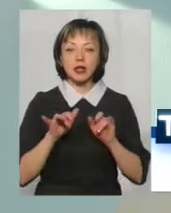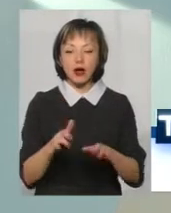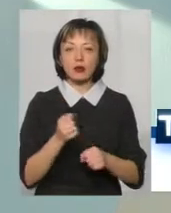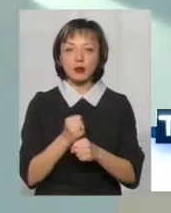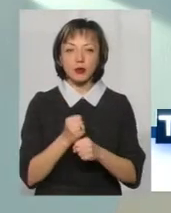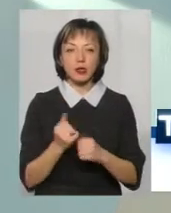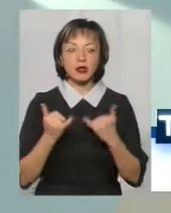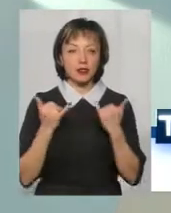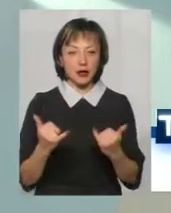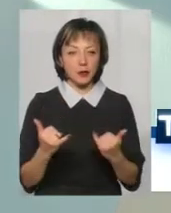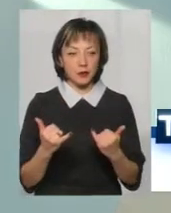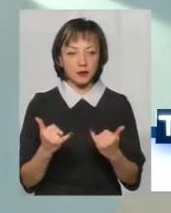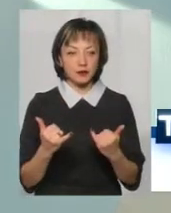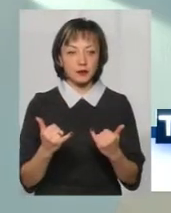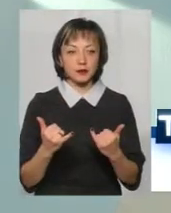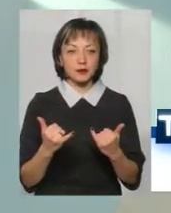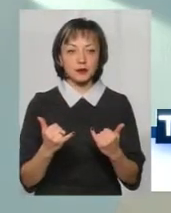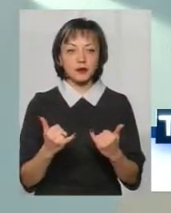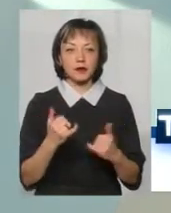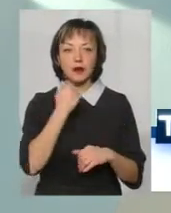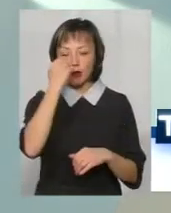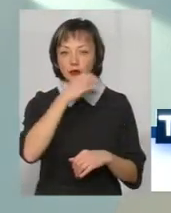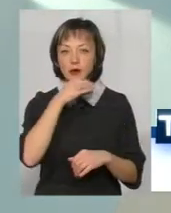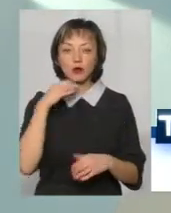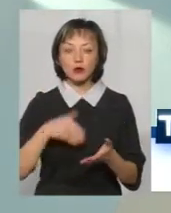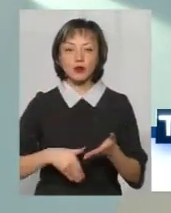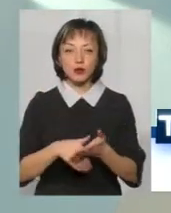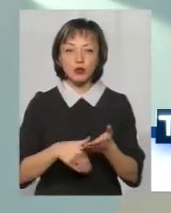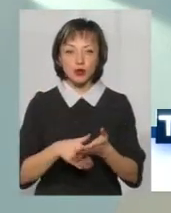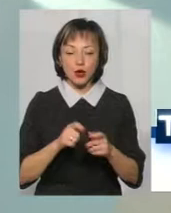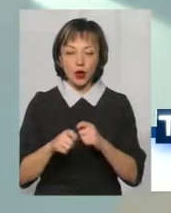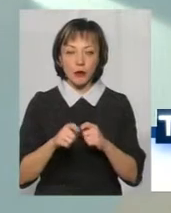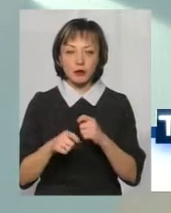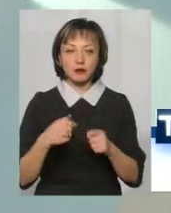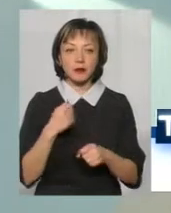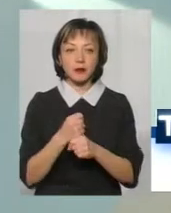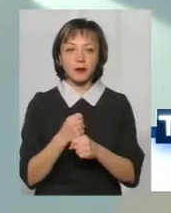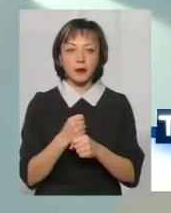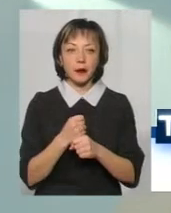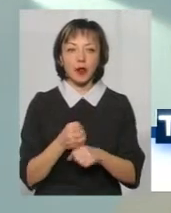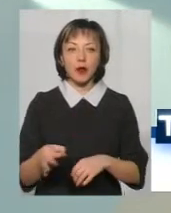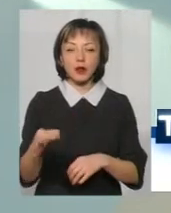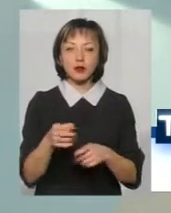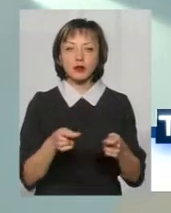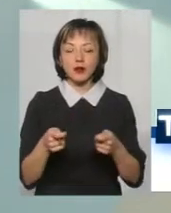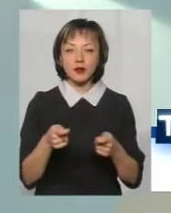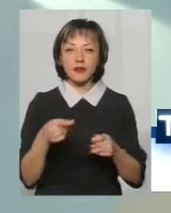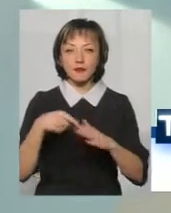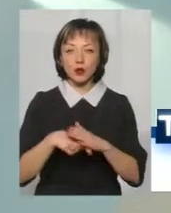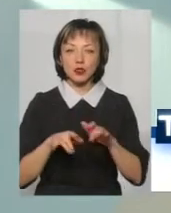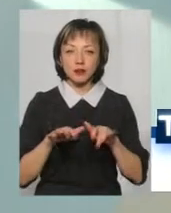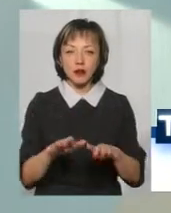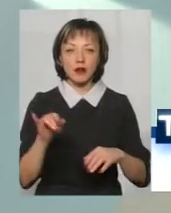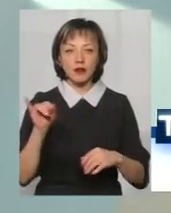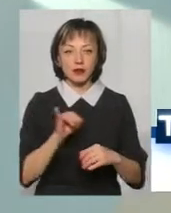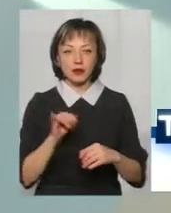робили для… Дякуючи багатьом спонсорам і в обласному управлінні внутрішніх справ, і